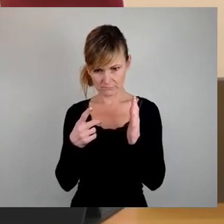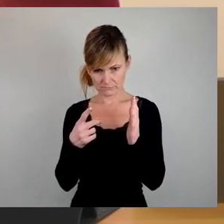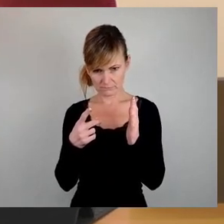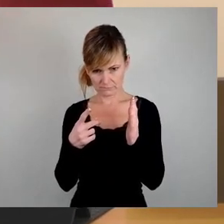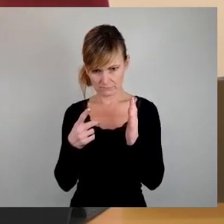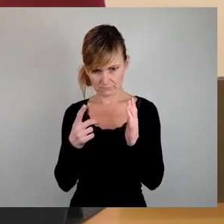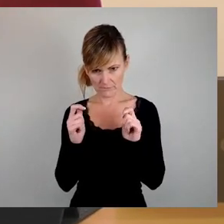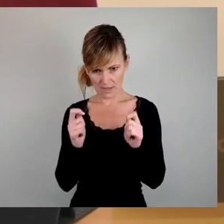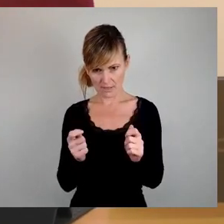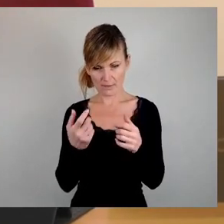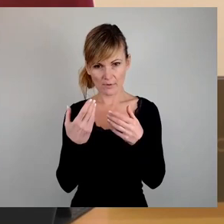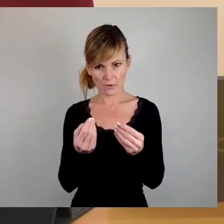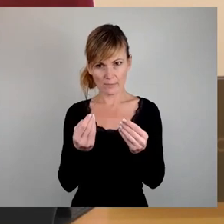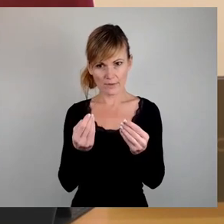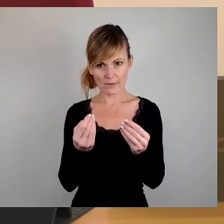Ich glaube,